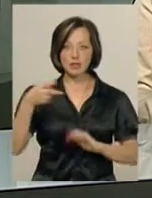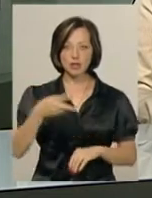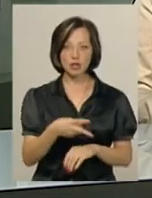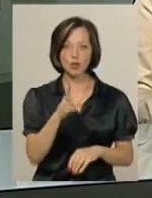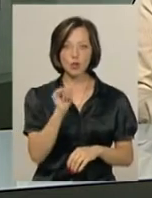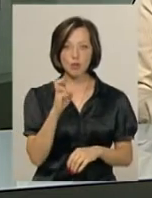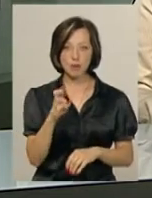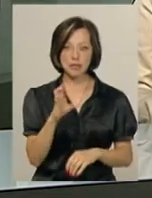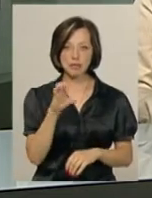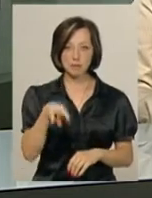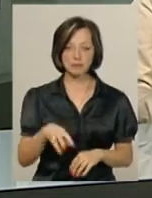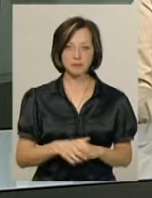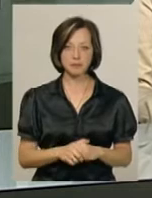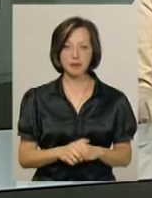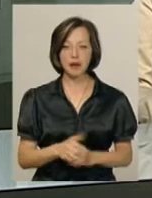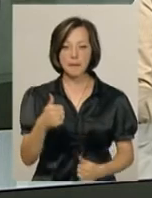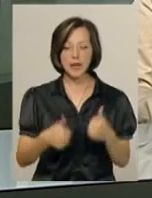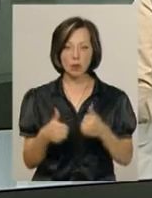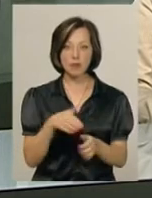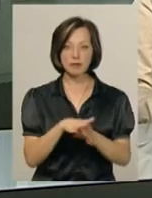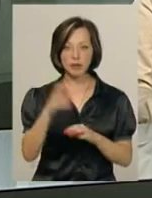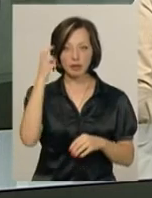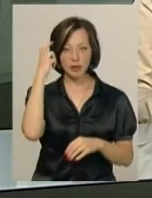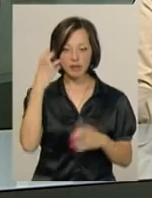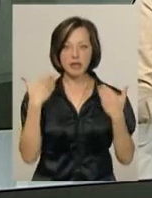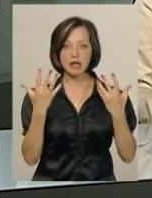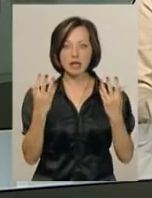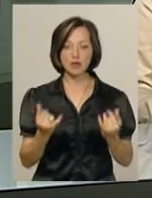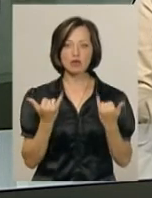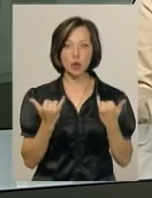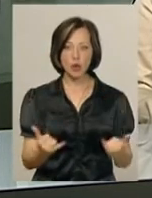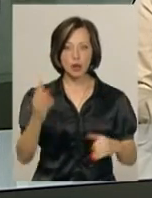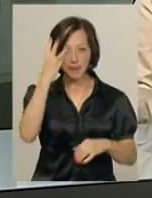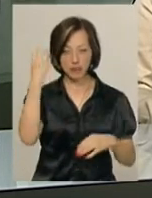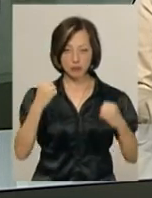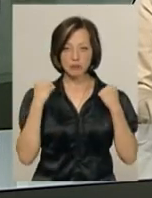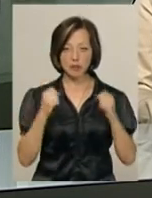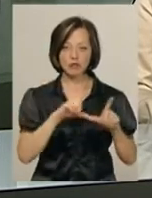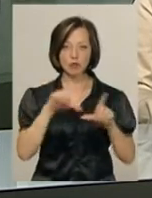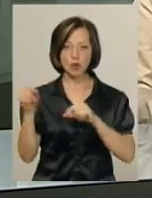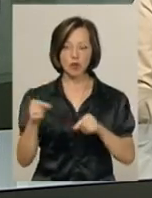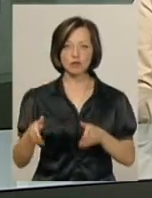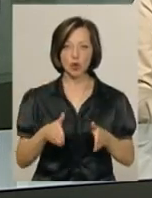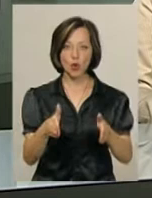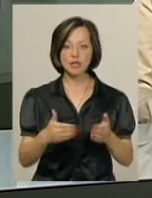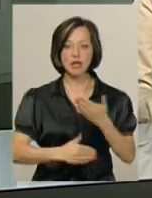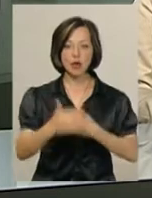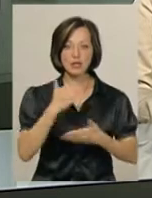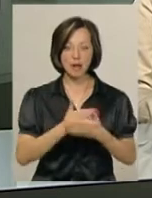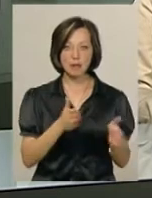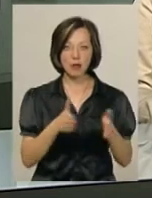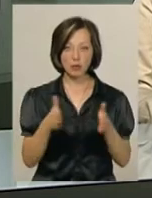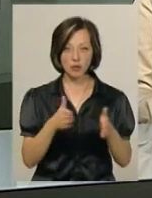кубічних сантиметрів. Перегони відбудуться в Києві у вихідні і сьогодні хмельницькі спортсмени вирушають дорогу. За останніми